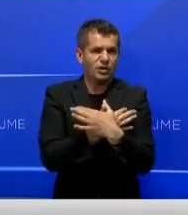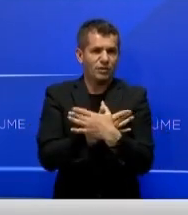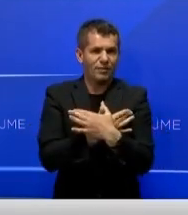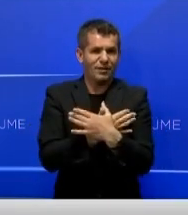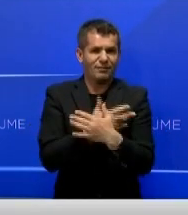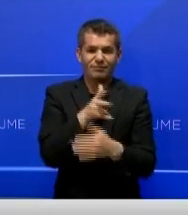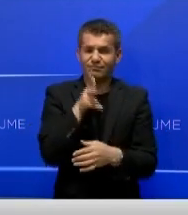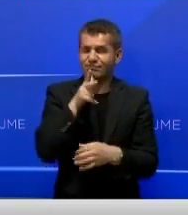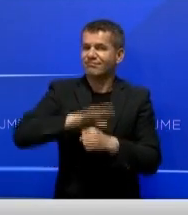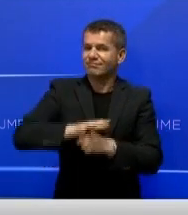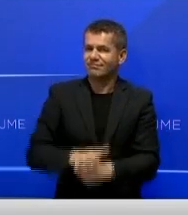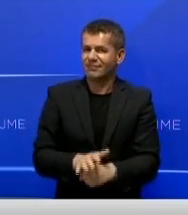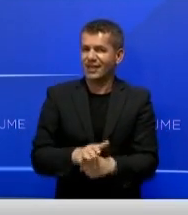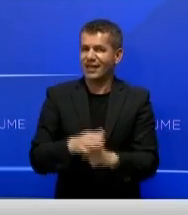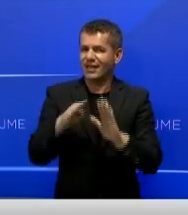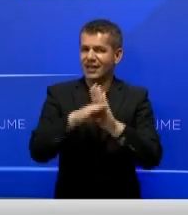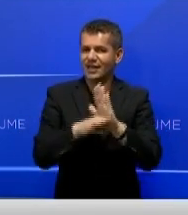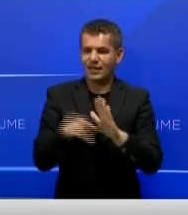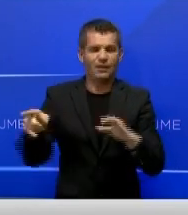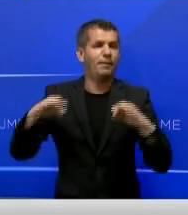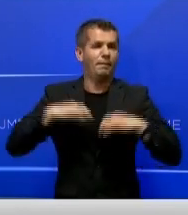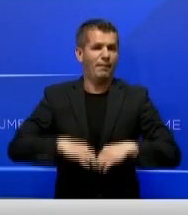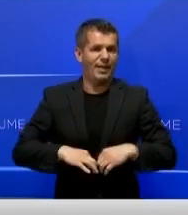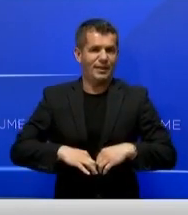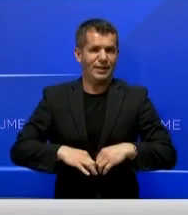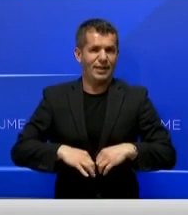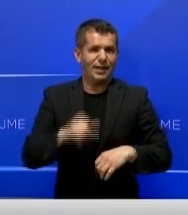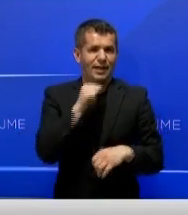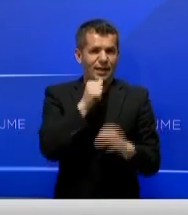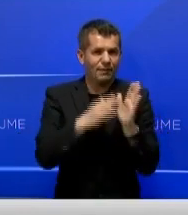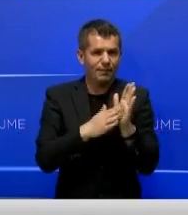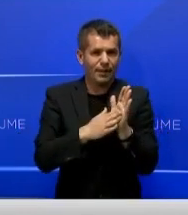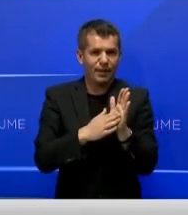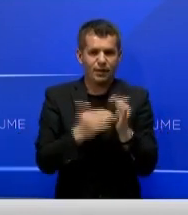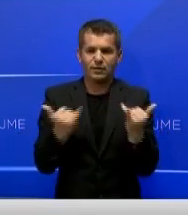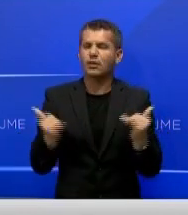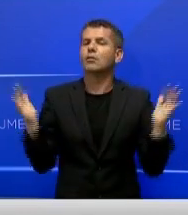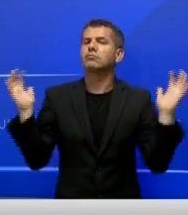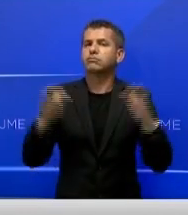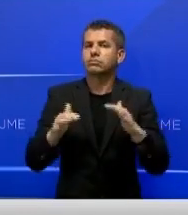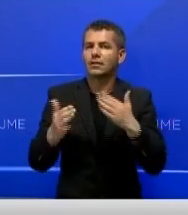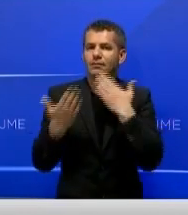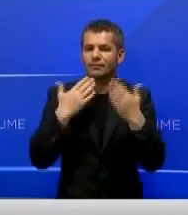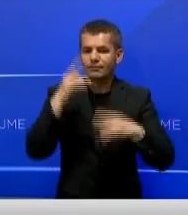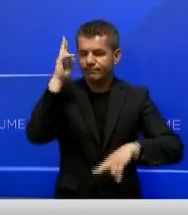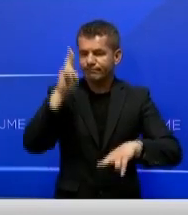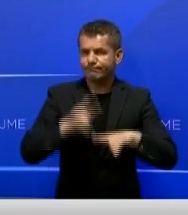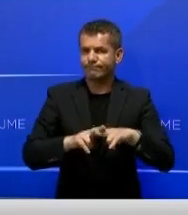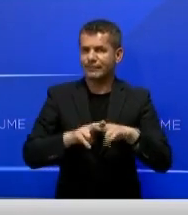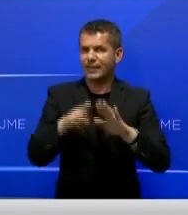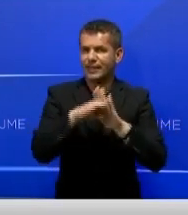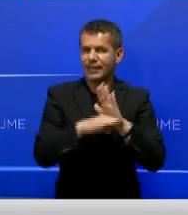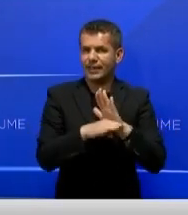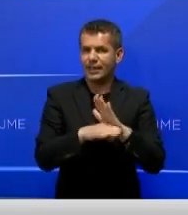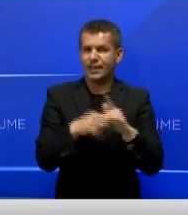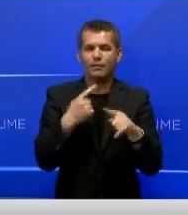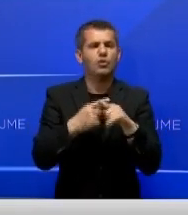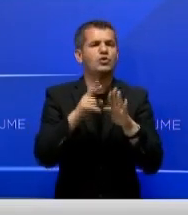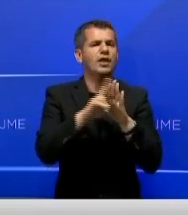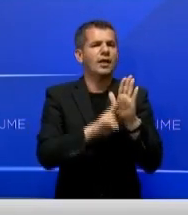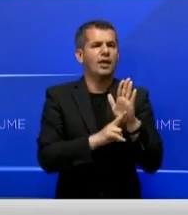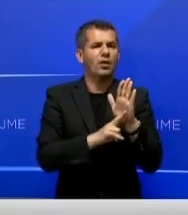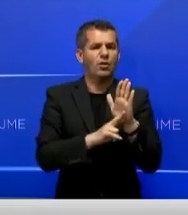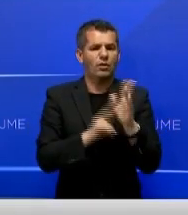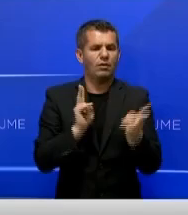hetimin e shkeljive të rënda kushtetues nga presidenti Lirmeta, umblodhë sot dhe miratoj rendin e ditës dhe regulorën e brendshme të